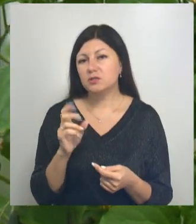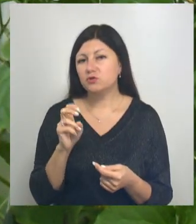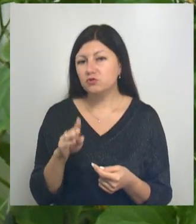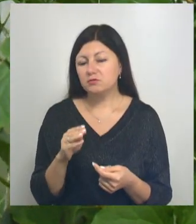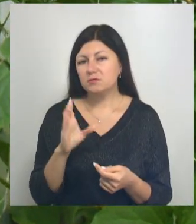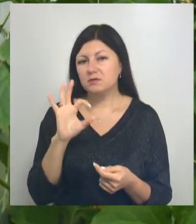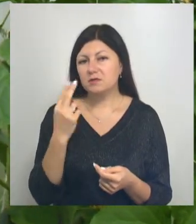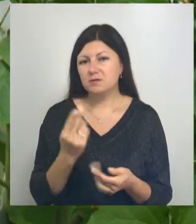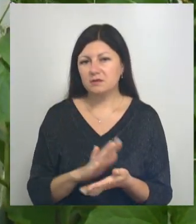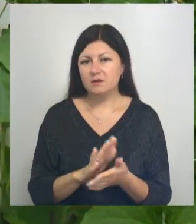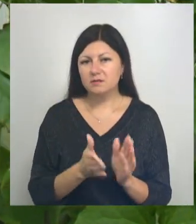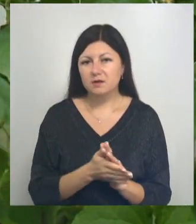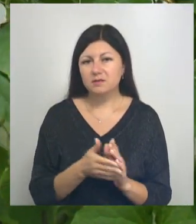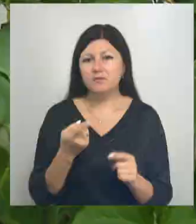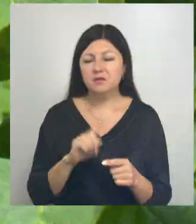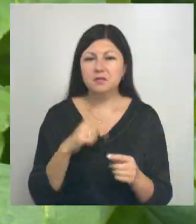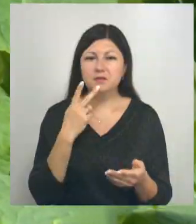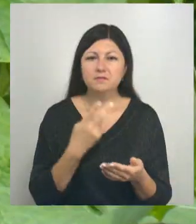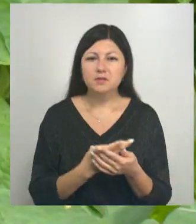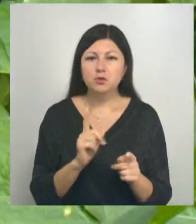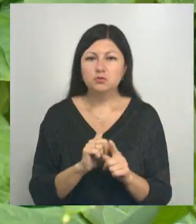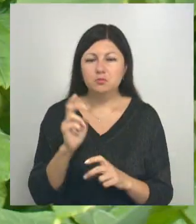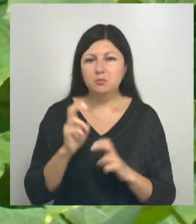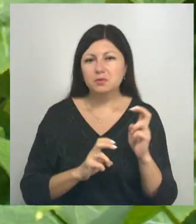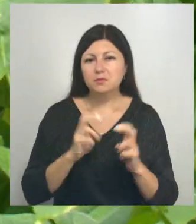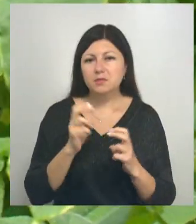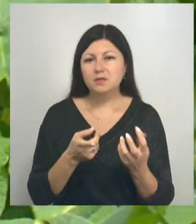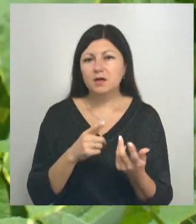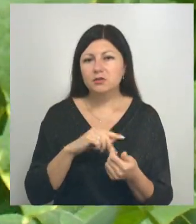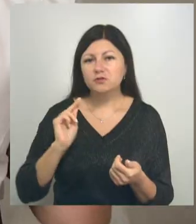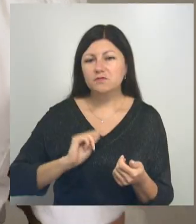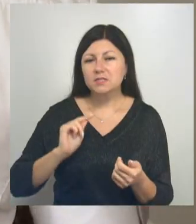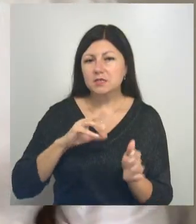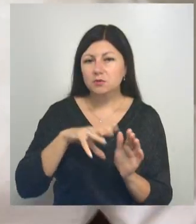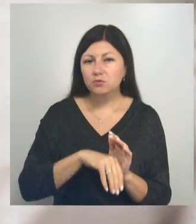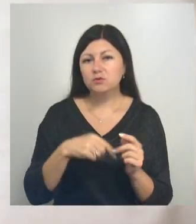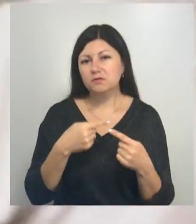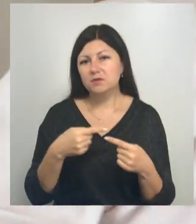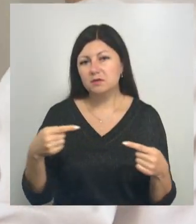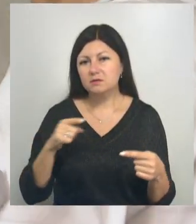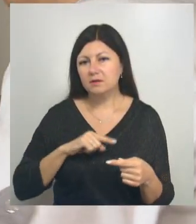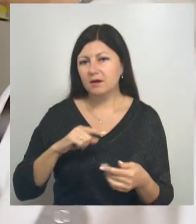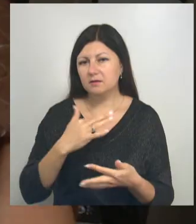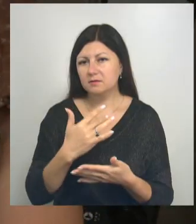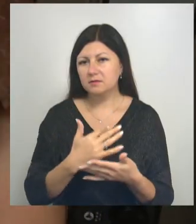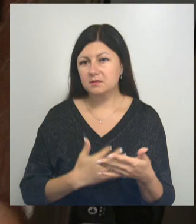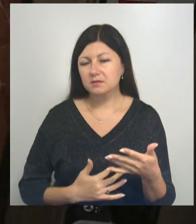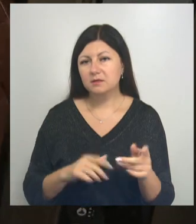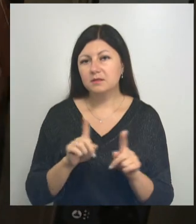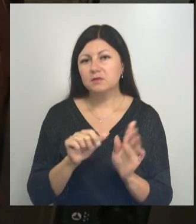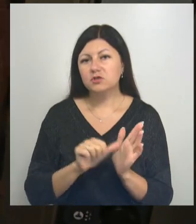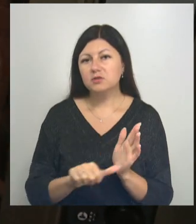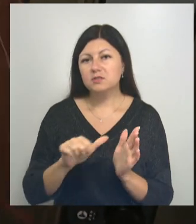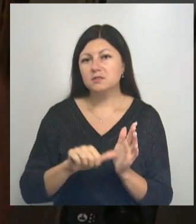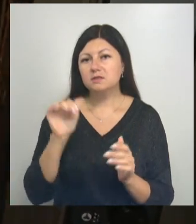Это подтверждают и данные в разрезе активов предприятий, количество их сотрудников и прочих характеристик. Так, из 60